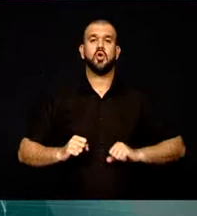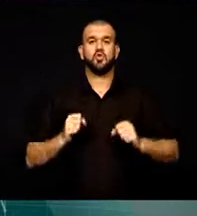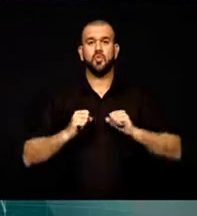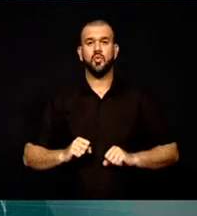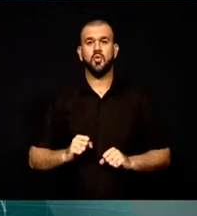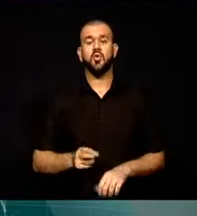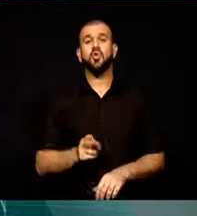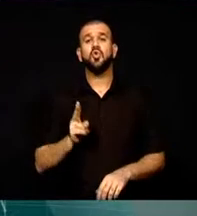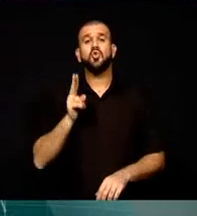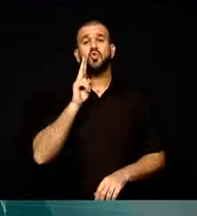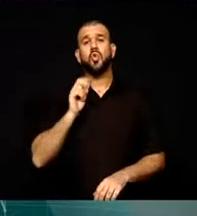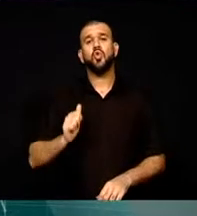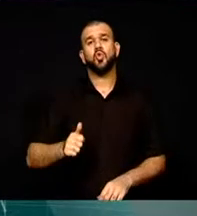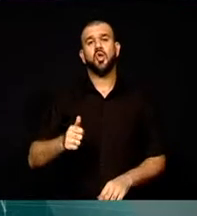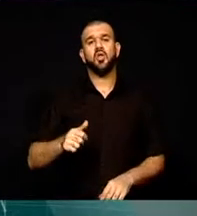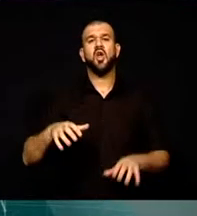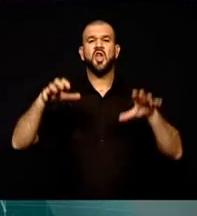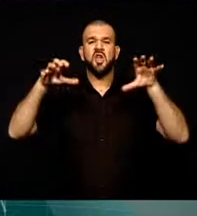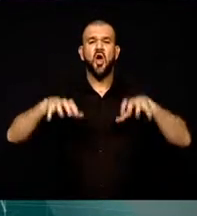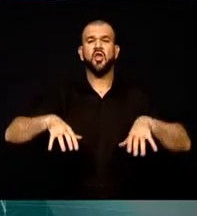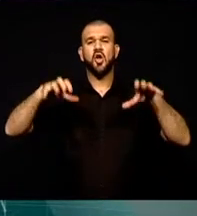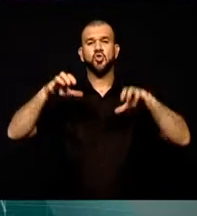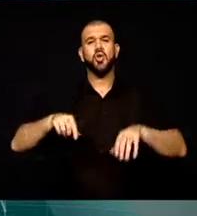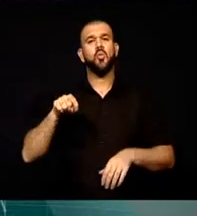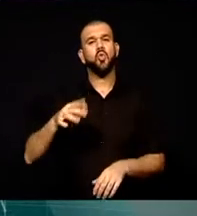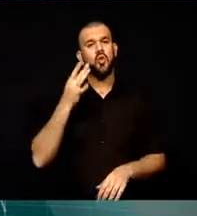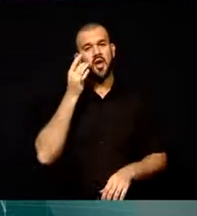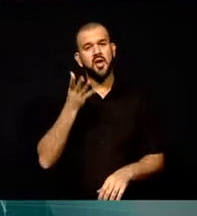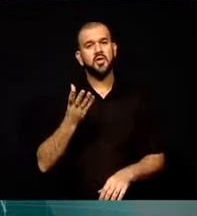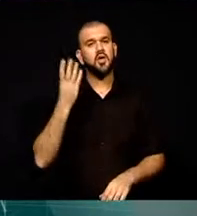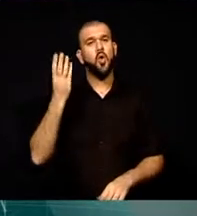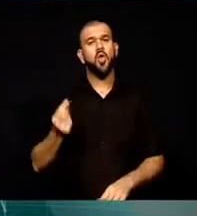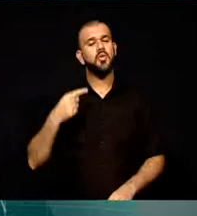yağışların bunda etkili olabileceği belirtiliyor.